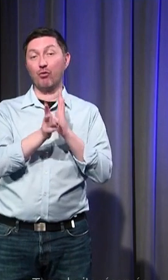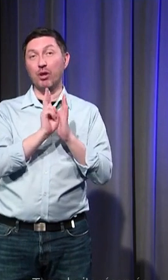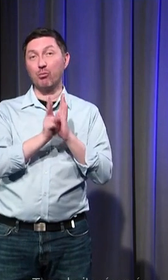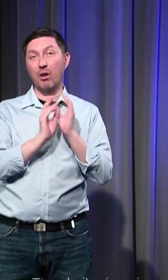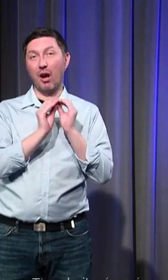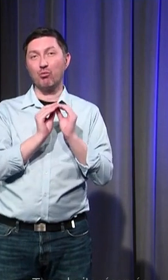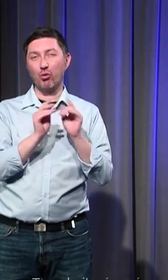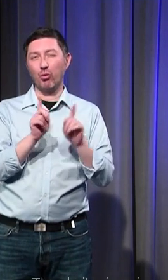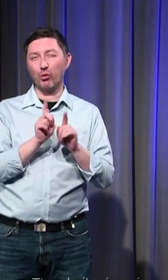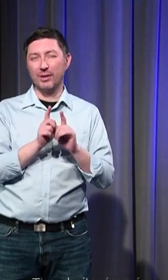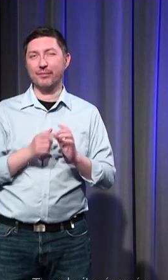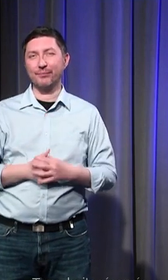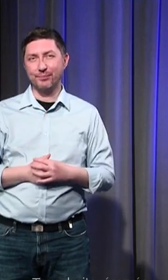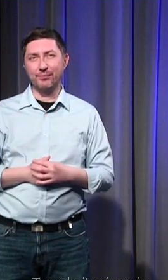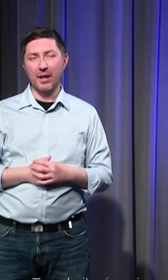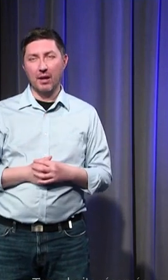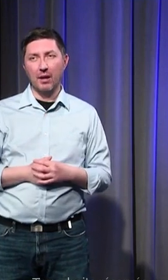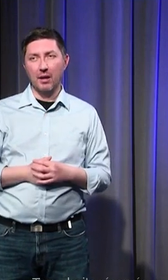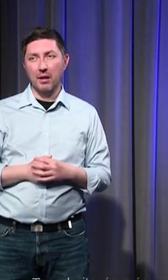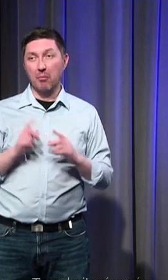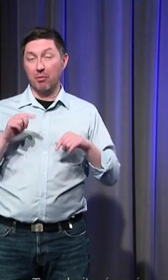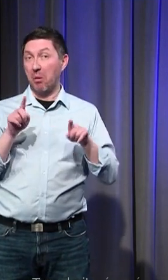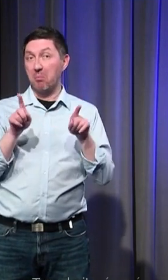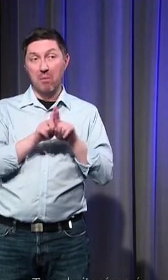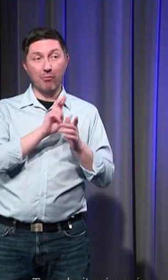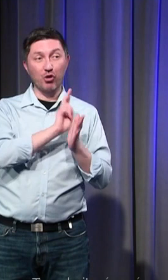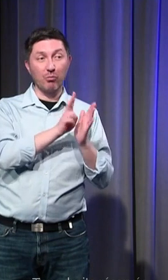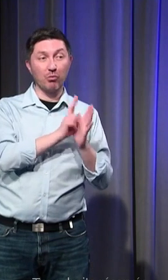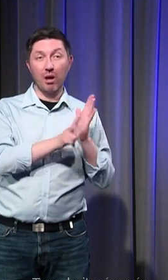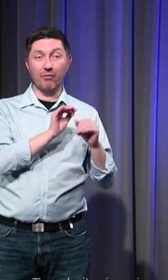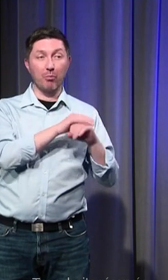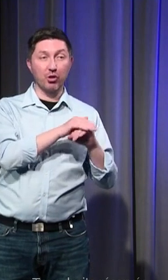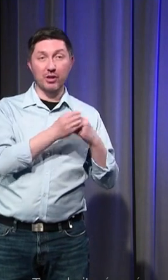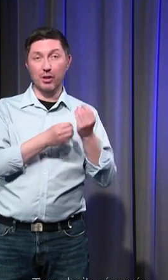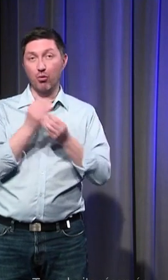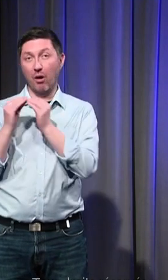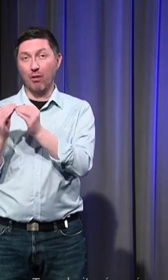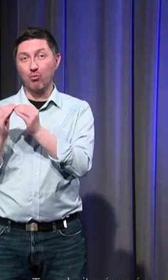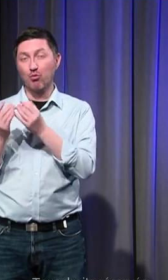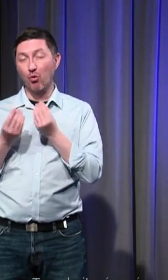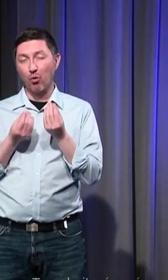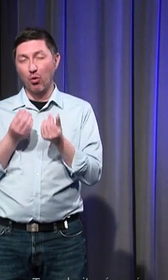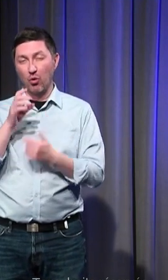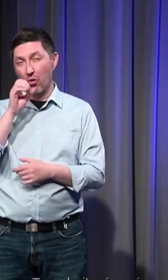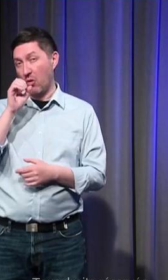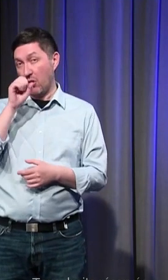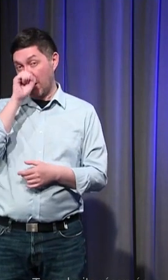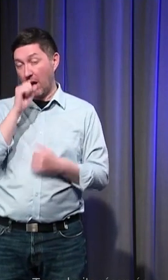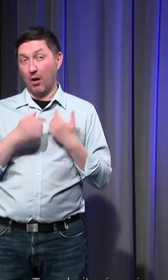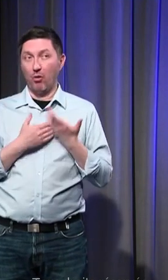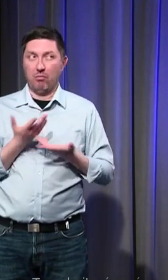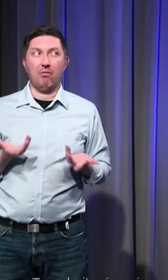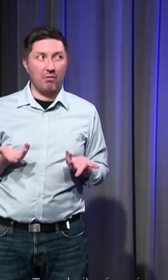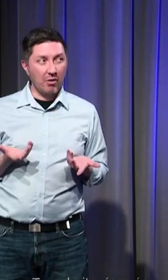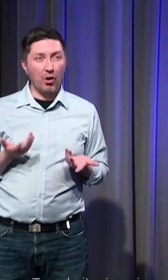amoureux et qui est le même parfois que le vocabulaire érotique donc ça c plutôt nous qui sommes embêtés parce que nos représentations ont du